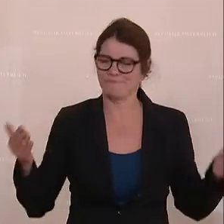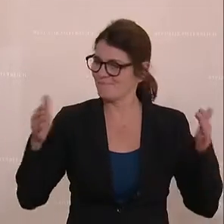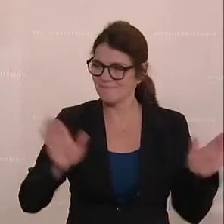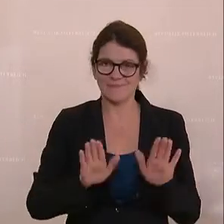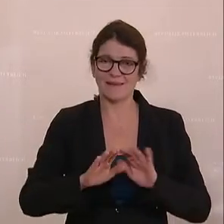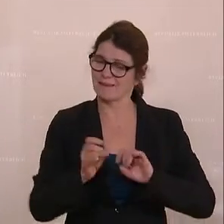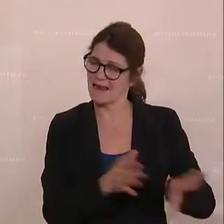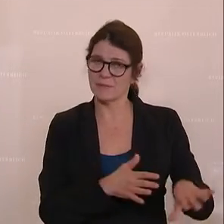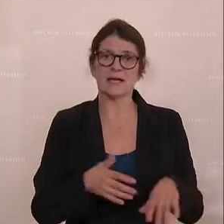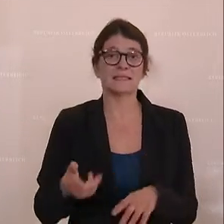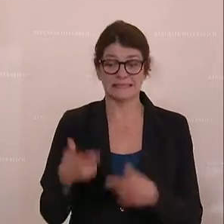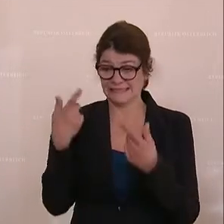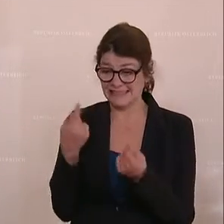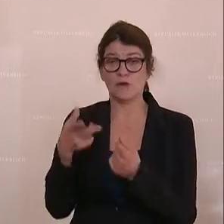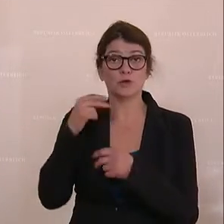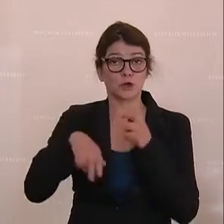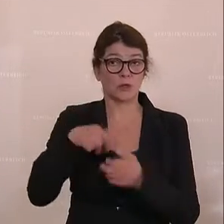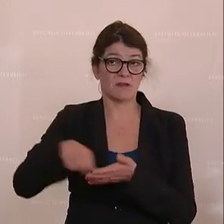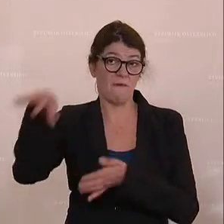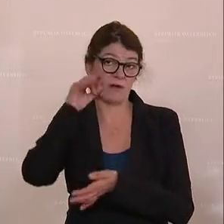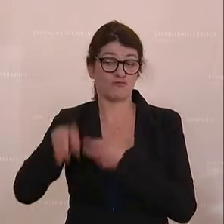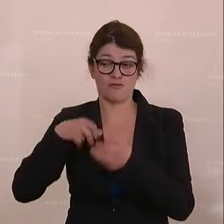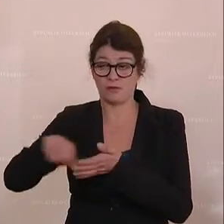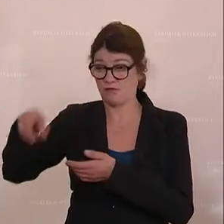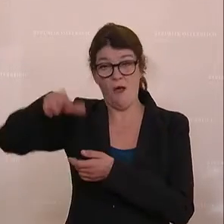Geld der Steuerzahlerinnen und der Steuerzahler.